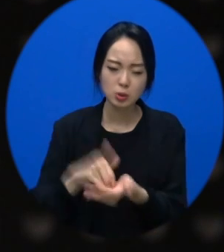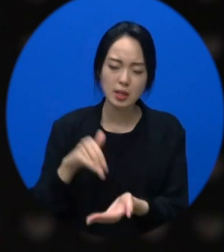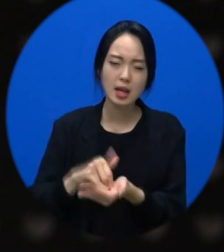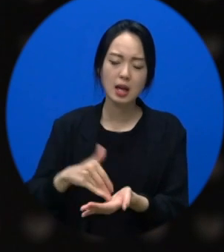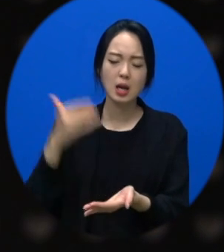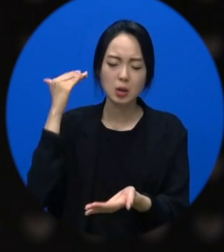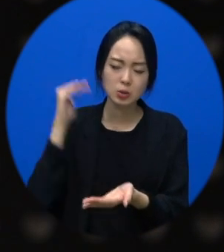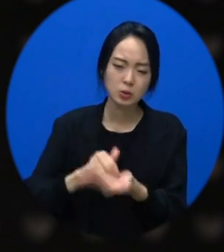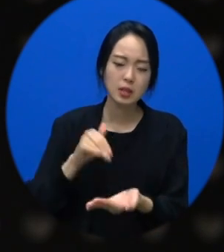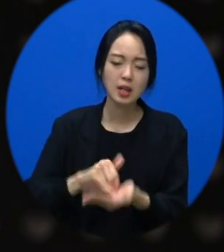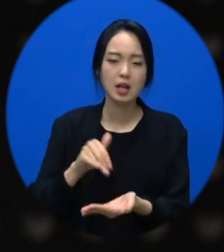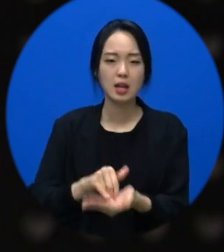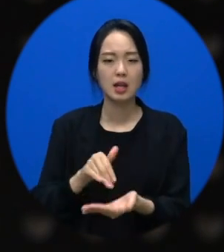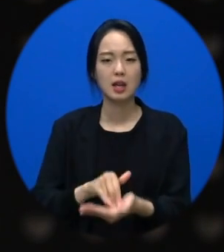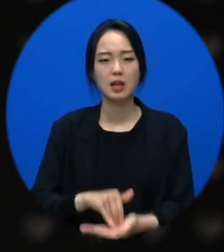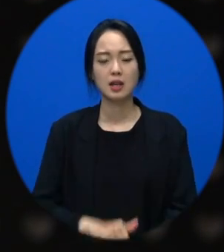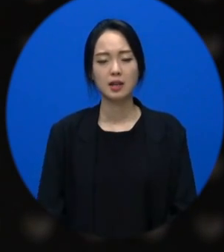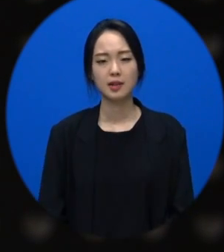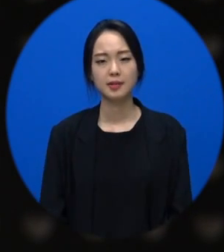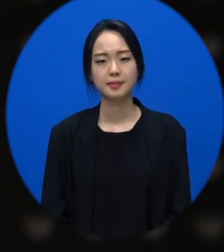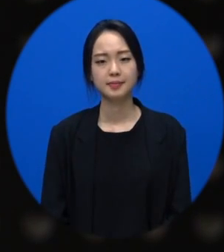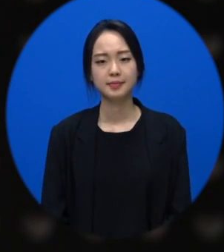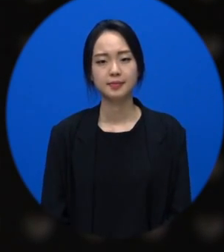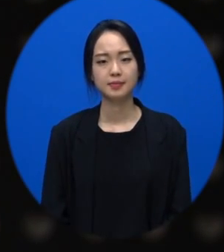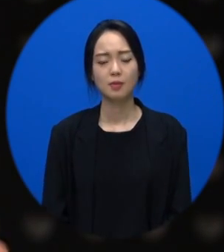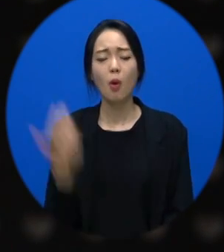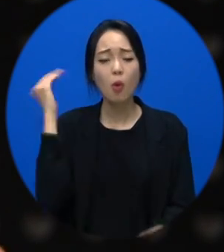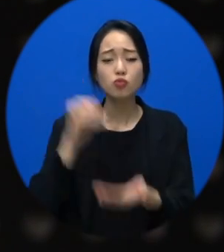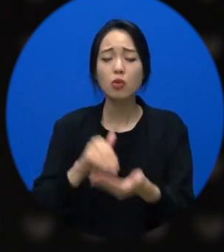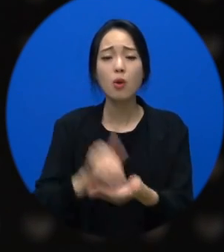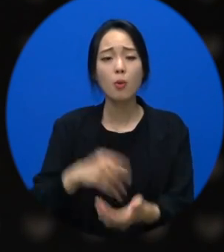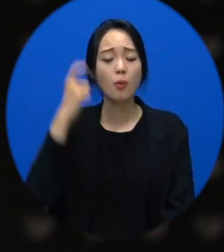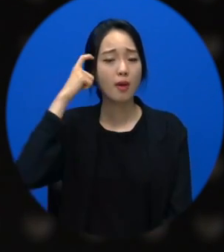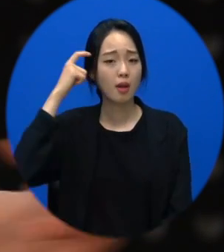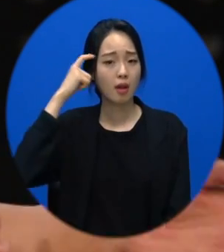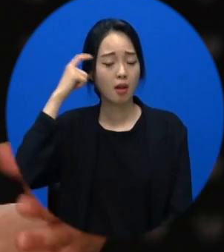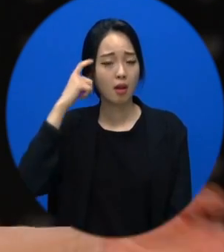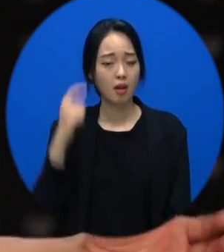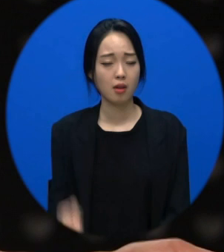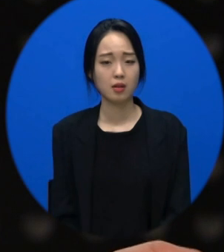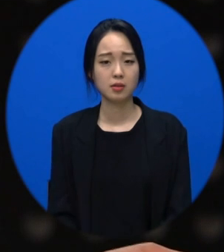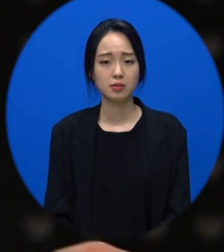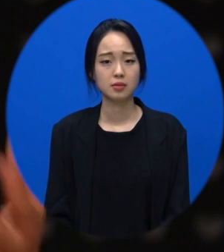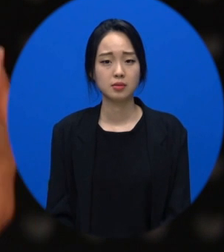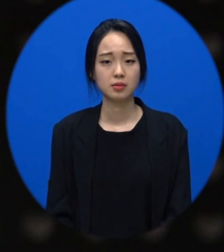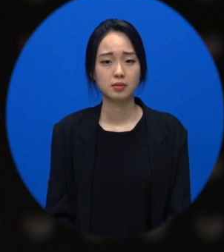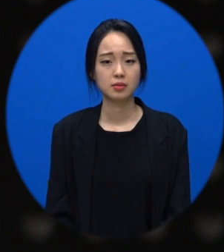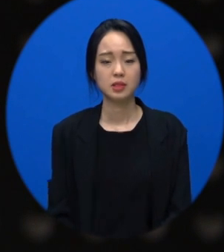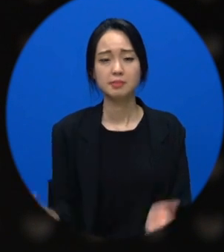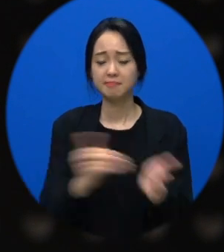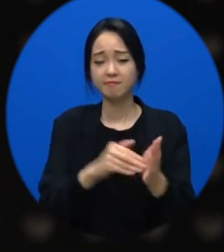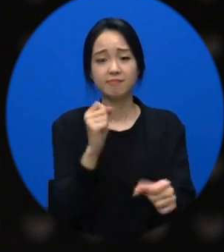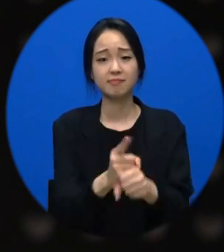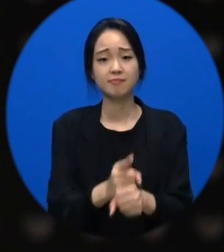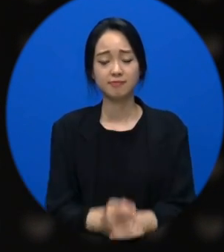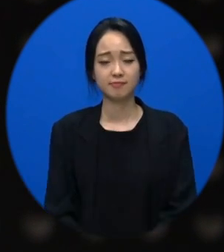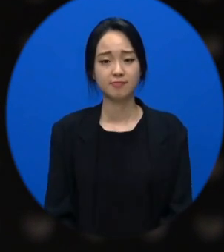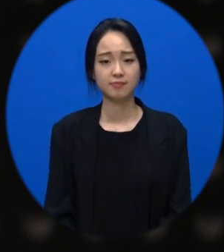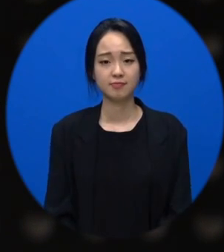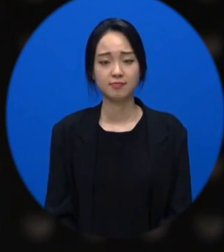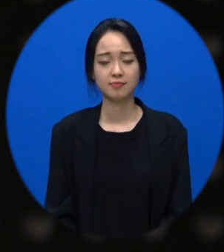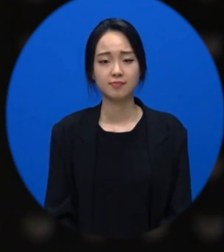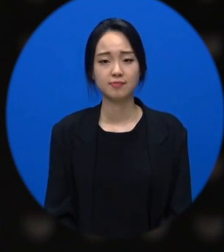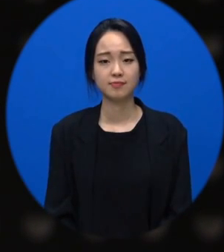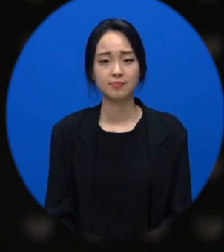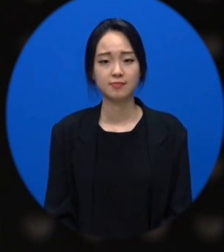나 거기 왜 갔을까? 이거. 아니 왜 후회하시냐고요. 이미 지나간 일이에요. 제발 내 상처를 내가 흡협하지